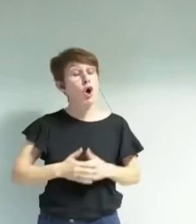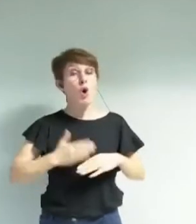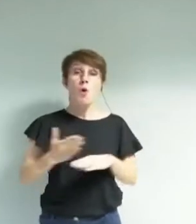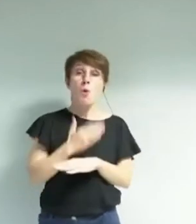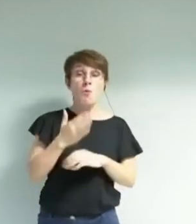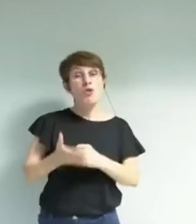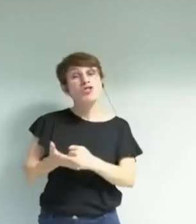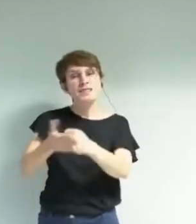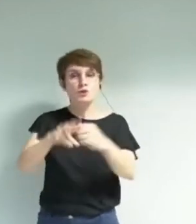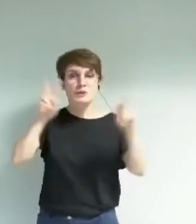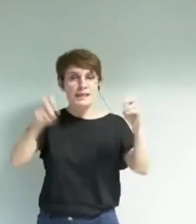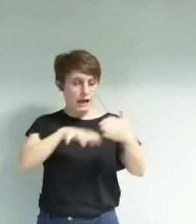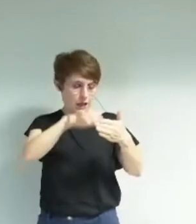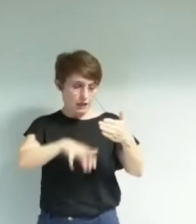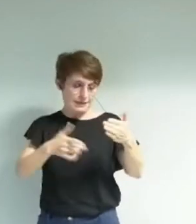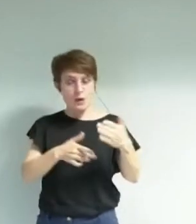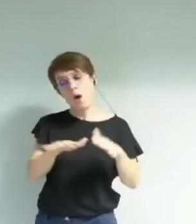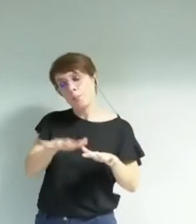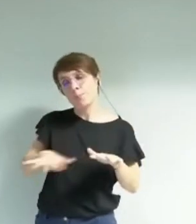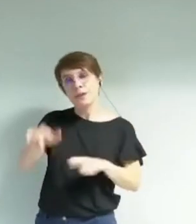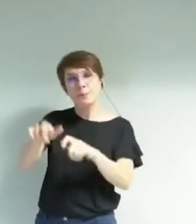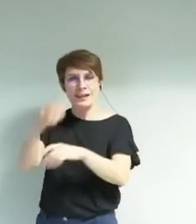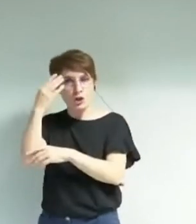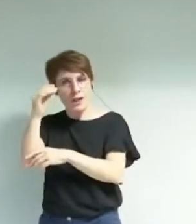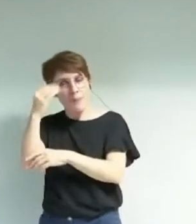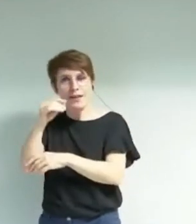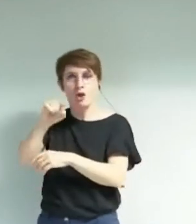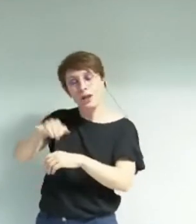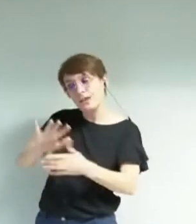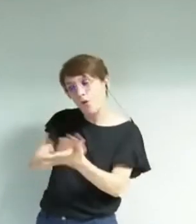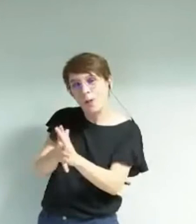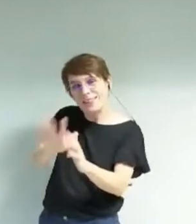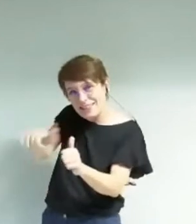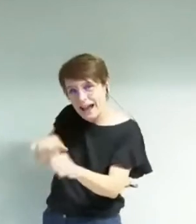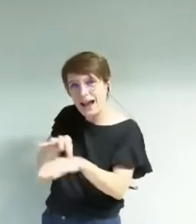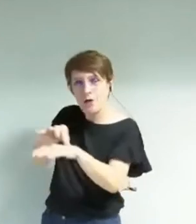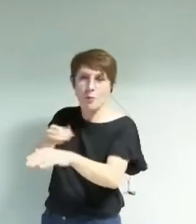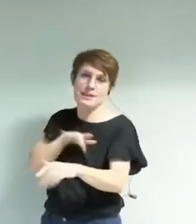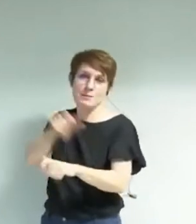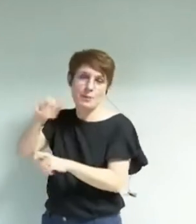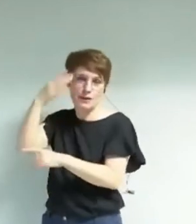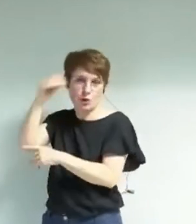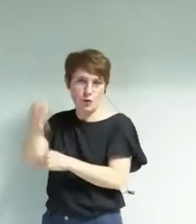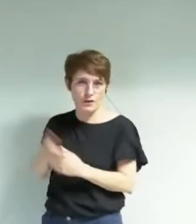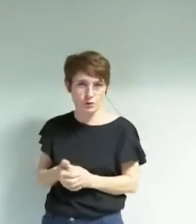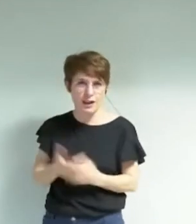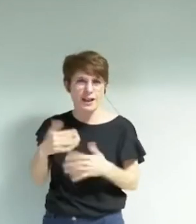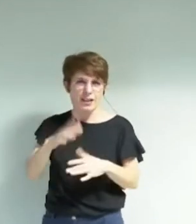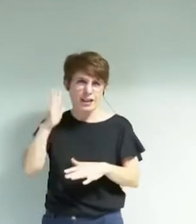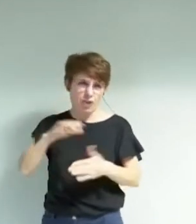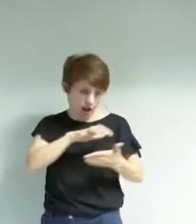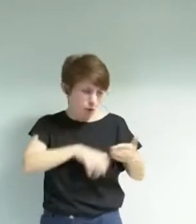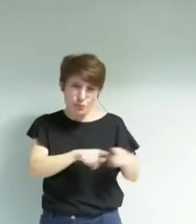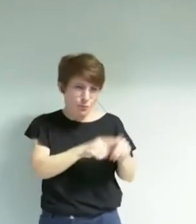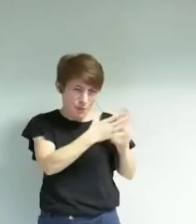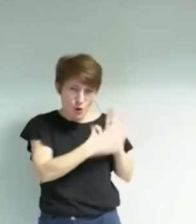la pratique des amateurs doit être accompagnée par un professionnel. C'était déjà le cas dans votre précédent guide. Mais juste